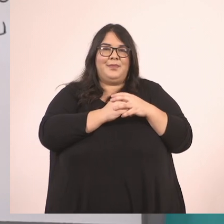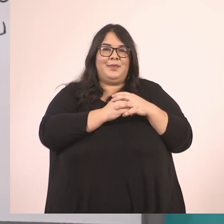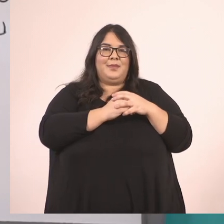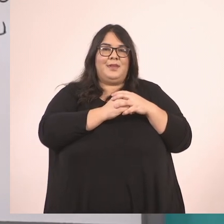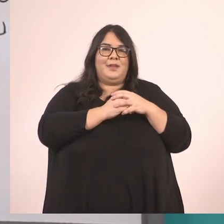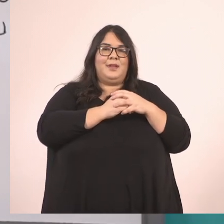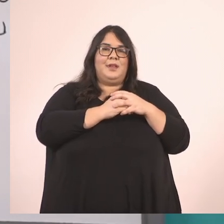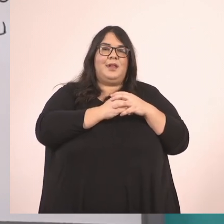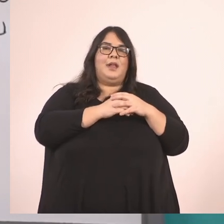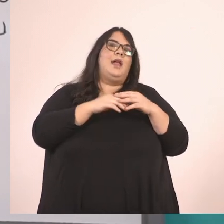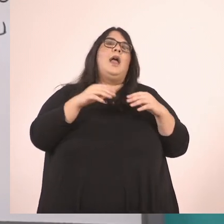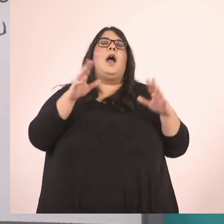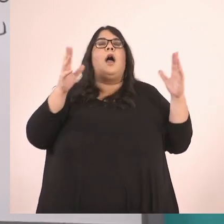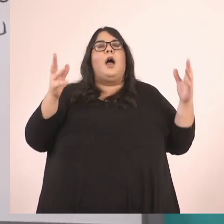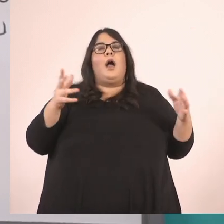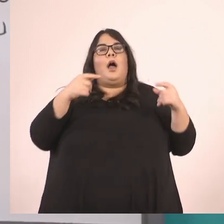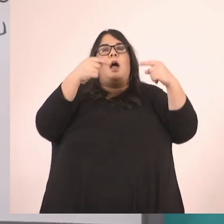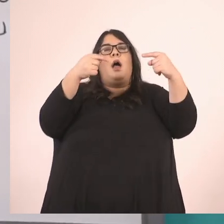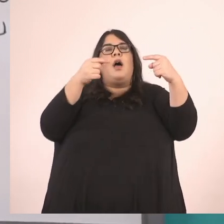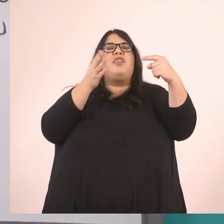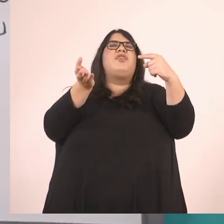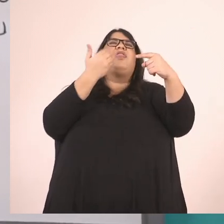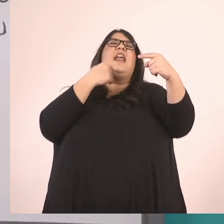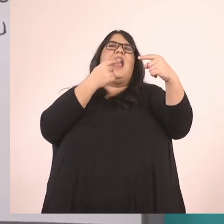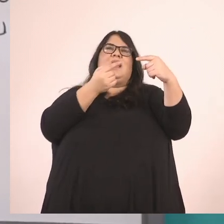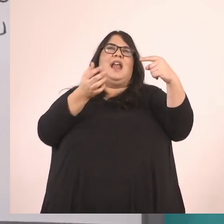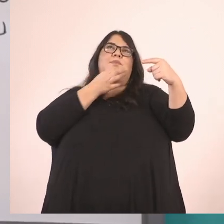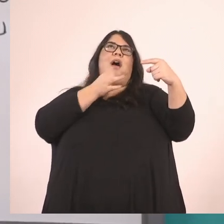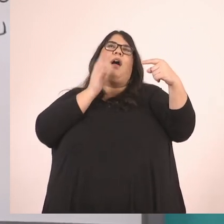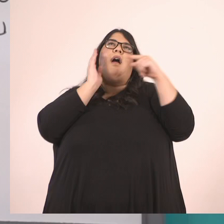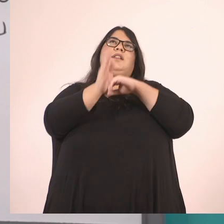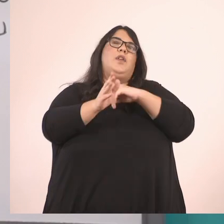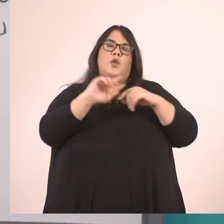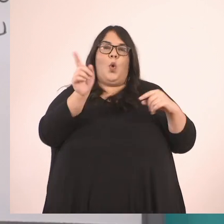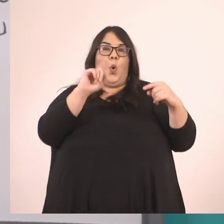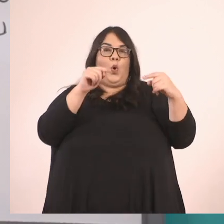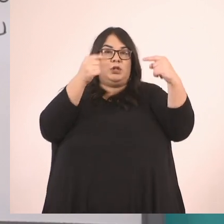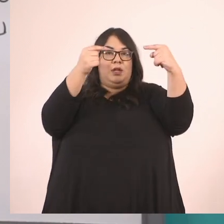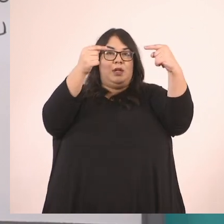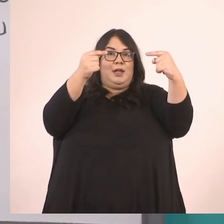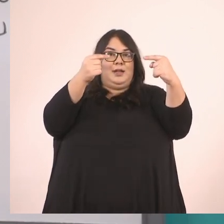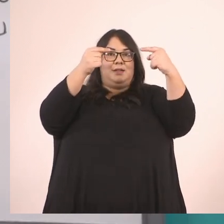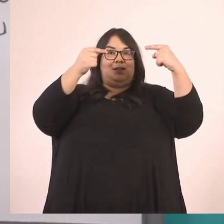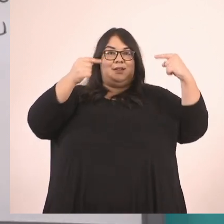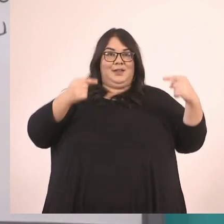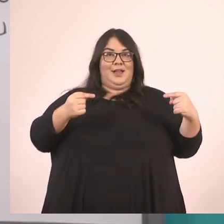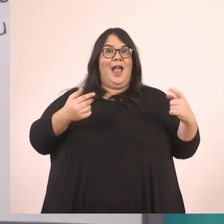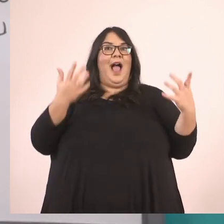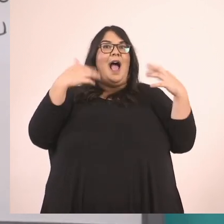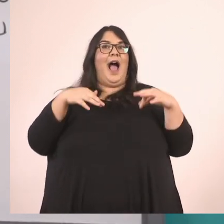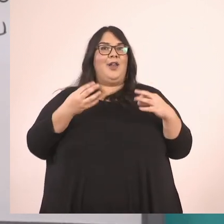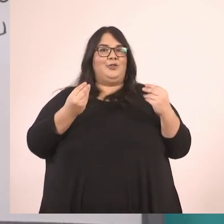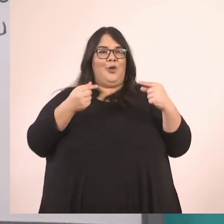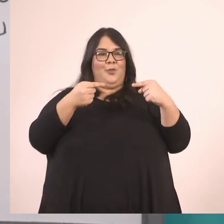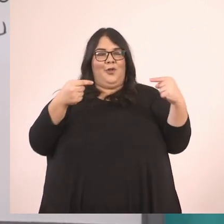να σταματήσω και να πω μεταξύ του 1 τρίτου και των 2 τρίτων δεν υπάρχει κλάσμα βρίσκω ισοδύναμα και να ανακάλυψα το 3